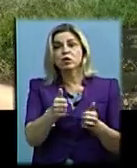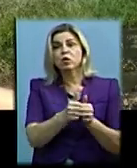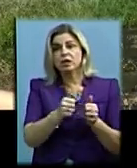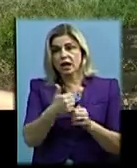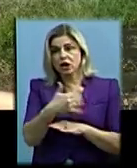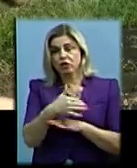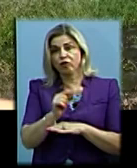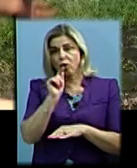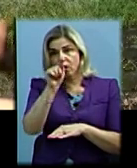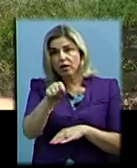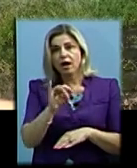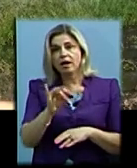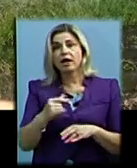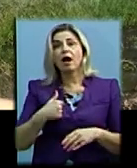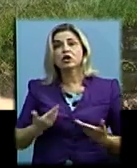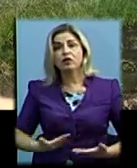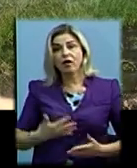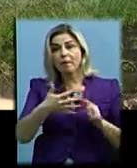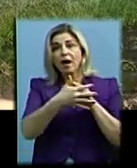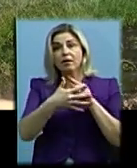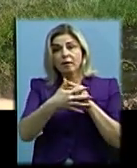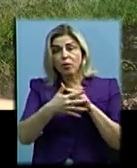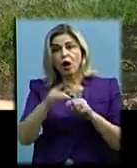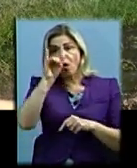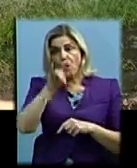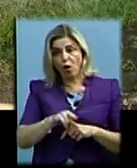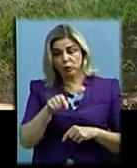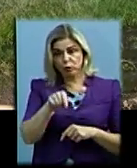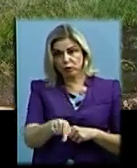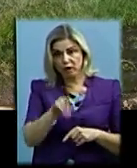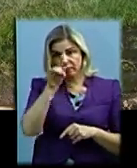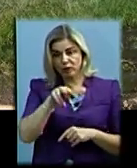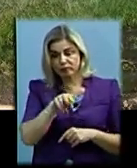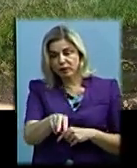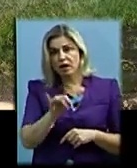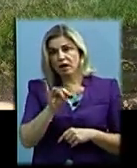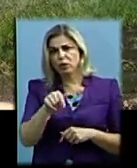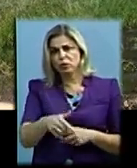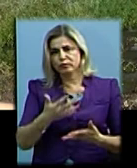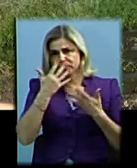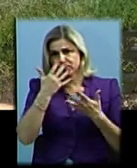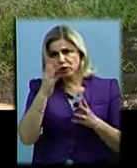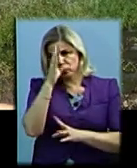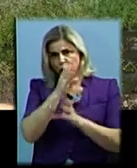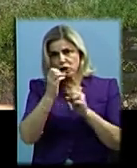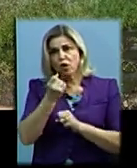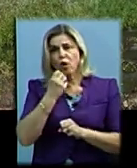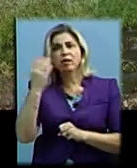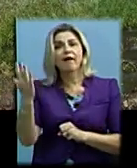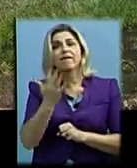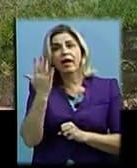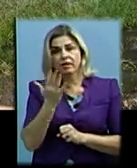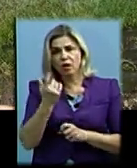двору. Я живу тут на п'ятому поверсі. Вікна ось сюди виходять. І вночі дуже тхне. Особливо, коли здіймається вітер.